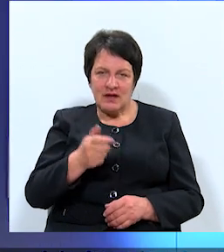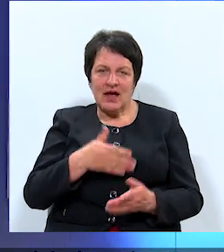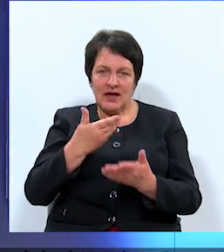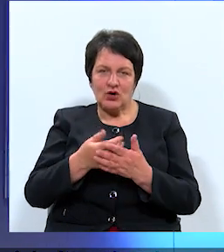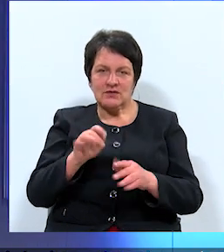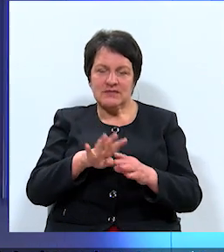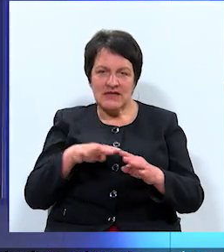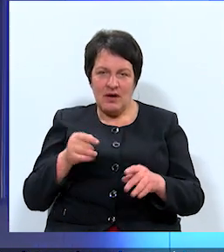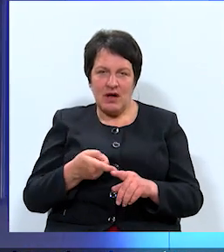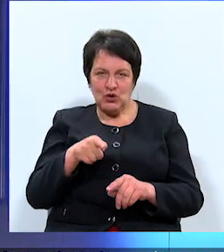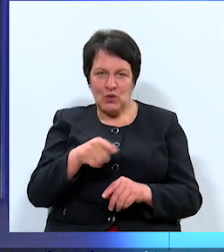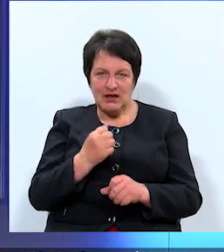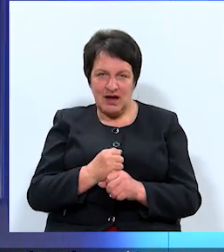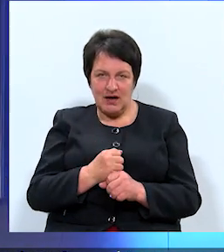darīt.